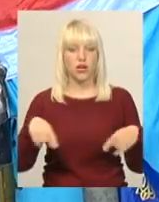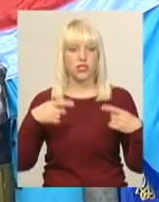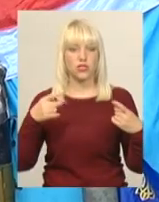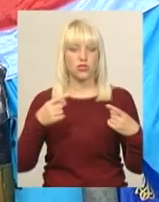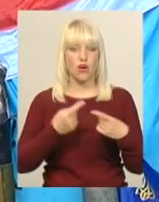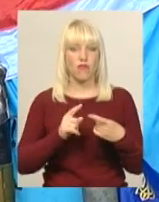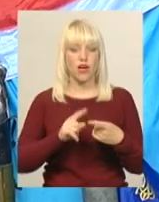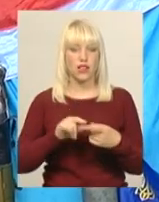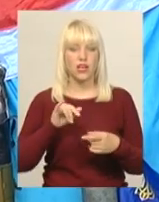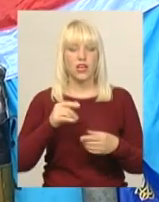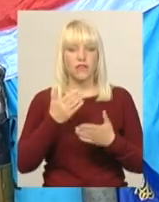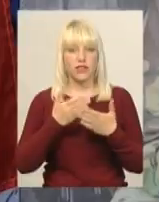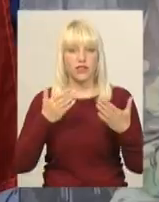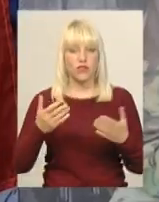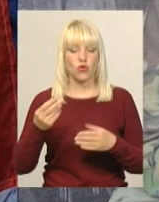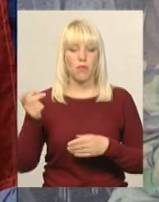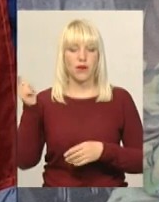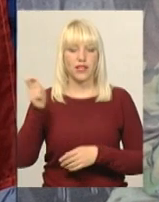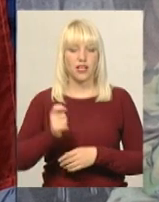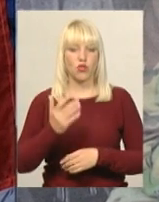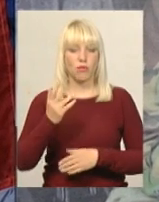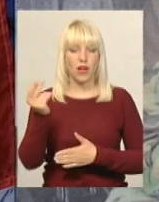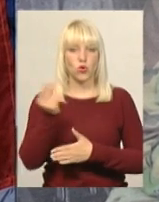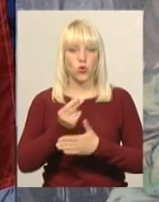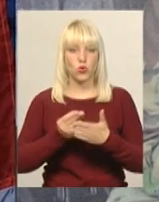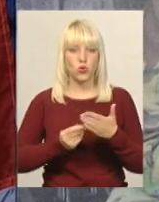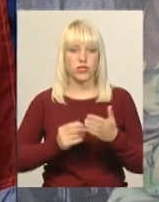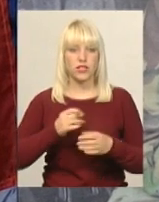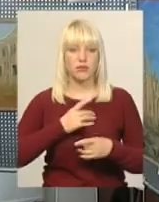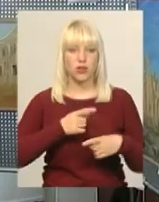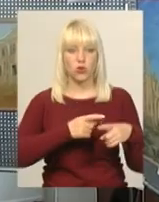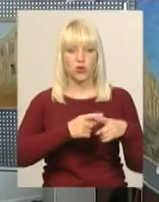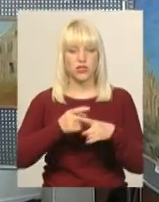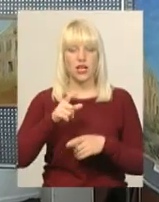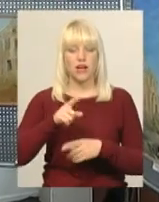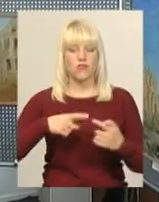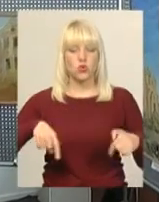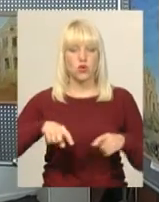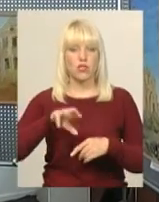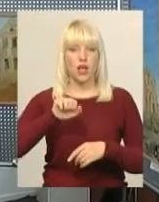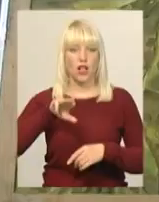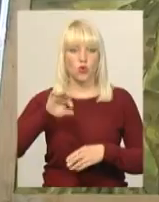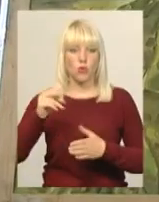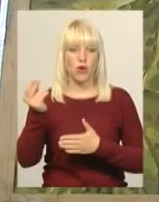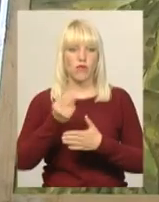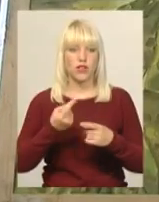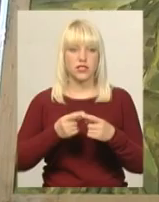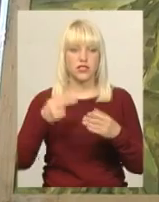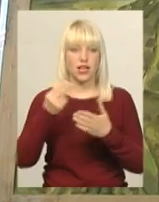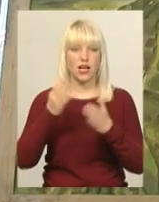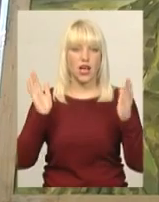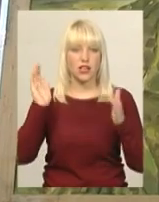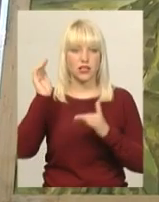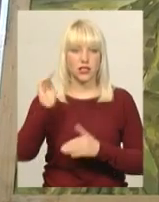Приїхало 5 художників з Білорусі. Вони в зоні АТО рисували більшість картин, які ви бачите. Спочатку картина